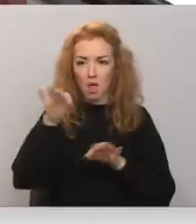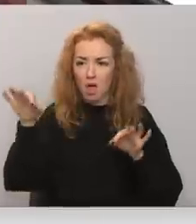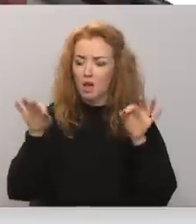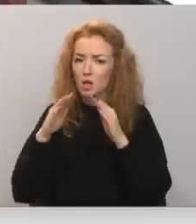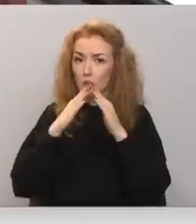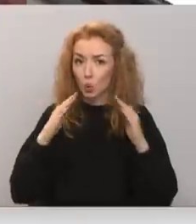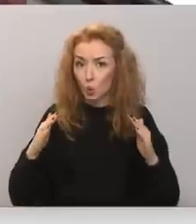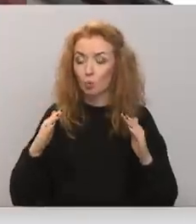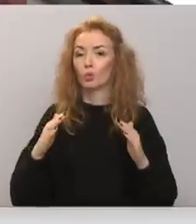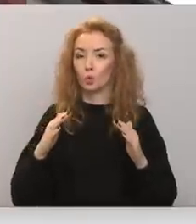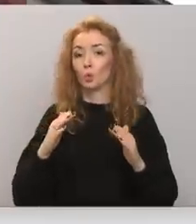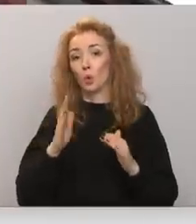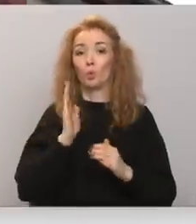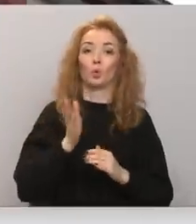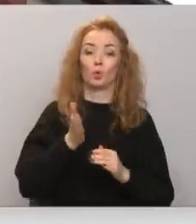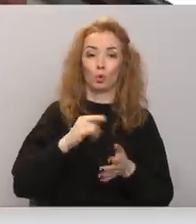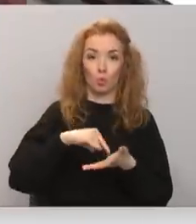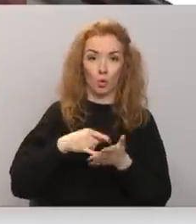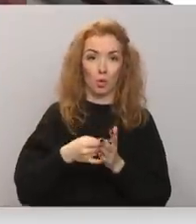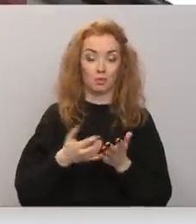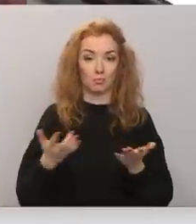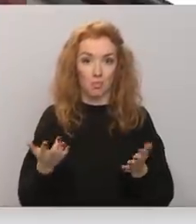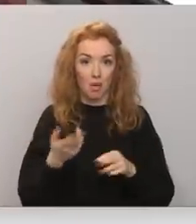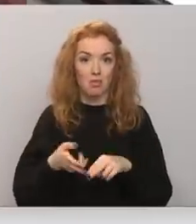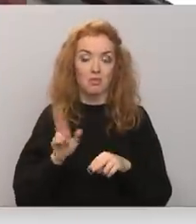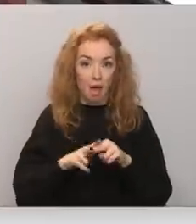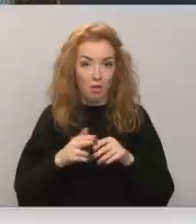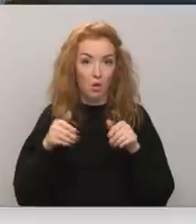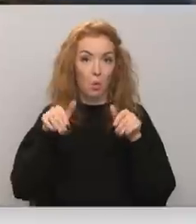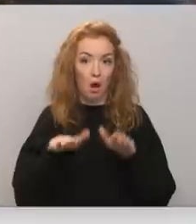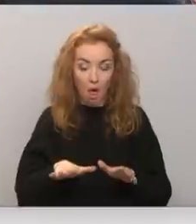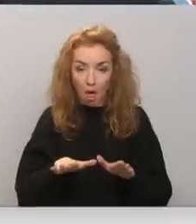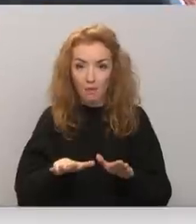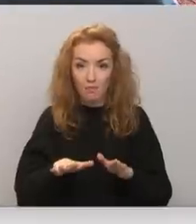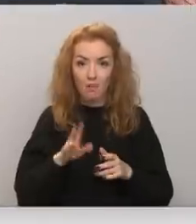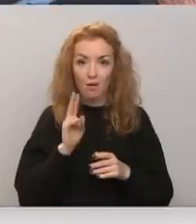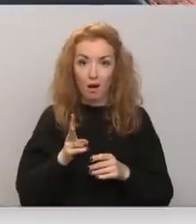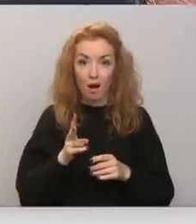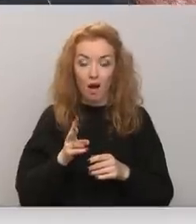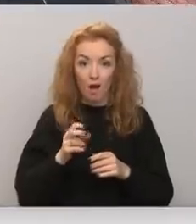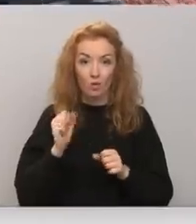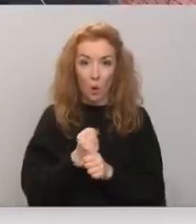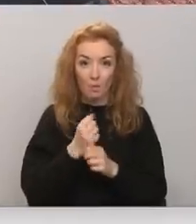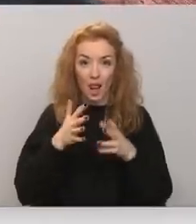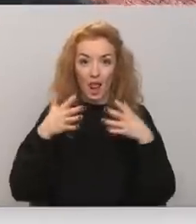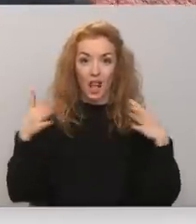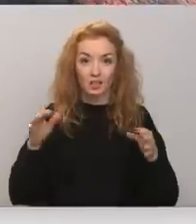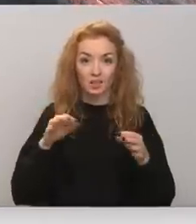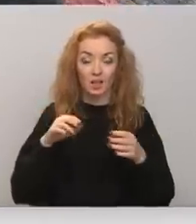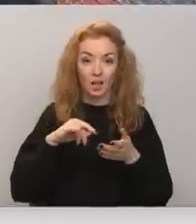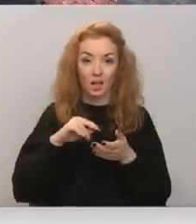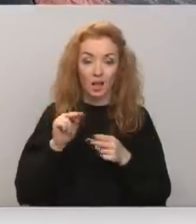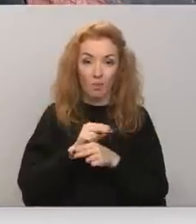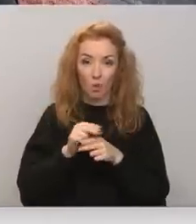jumtu. Tā kā jā, ka taisīs projektu un tā. Tad laikam izdomāja tā, ka tur ir liels remonts, ka viņiem izdevīgāki